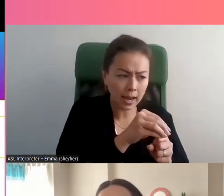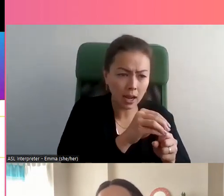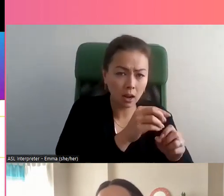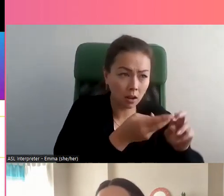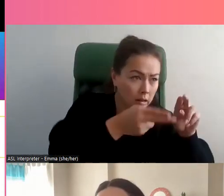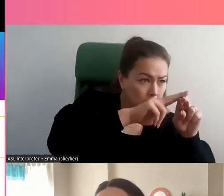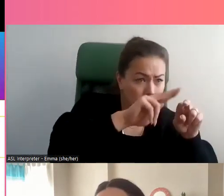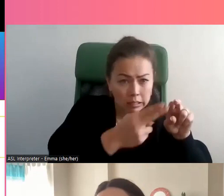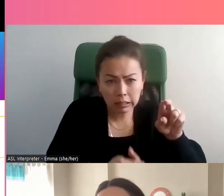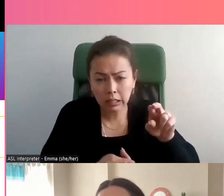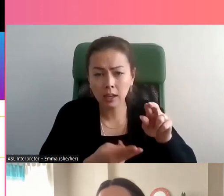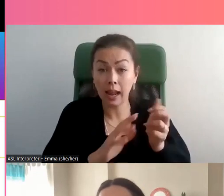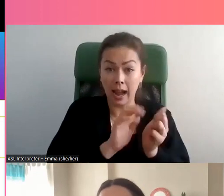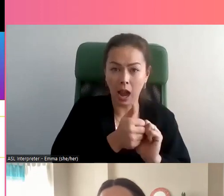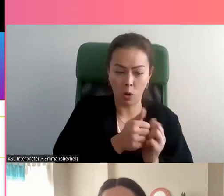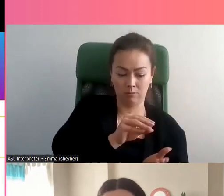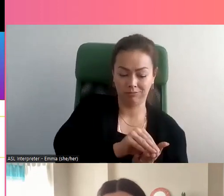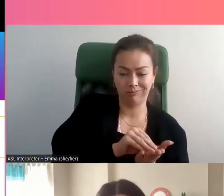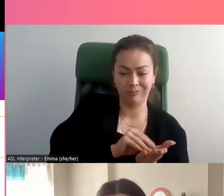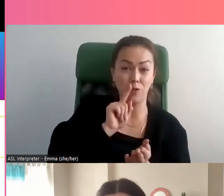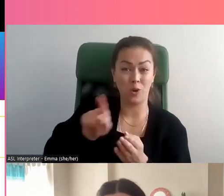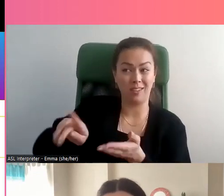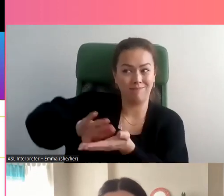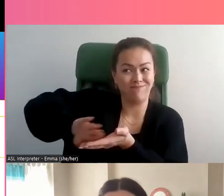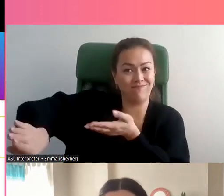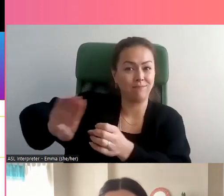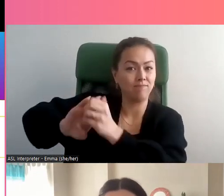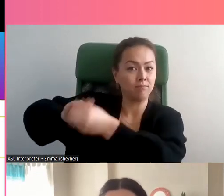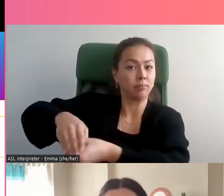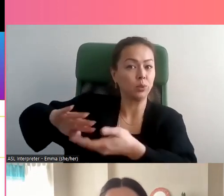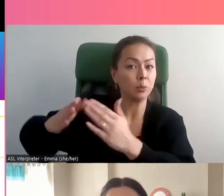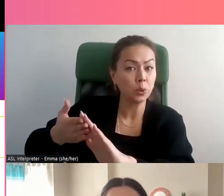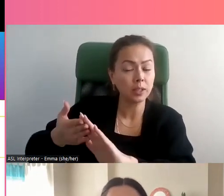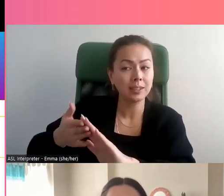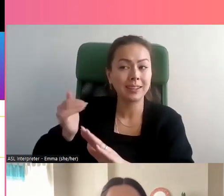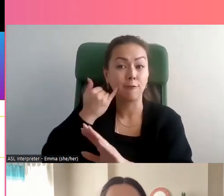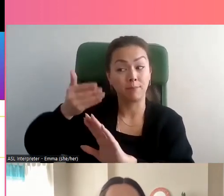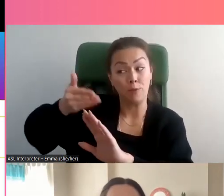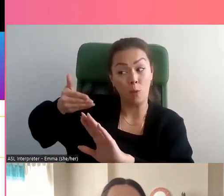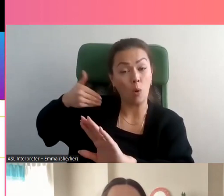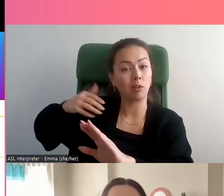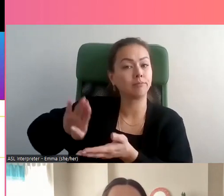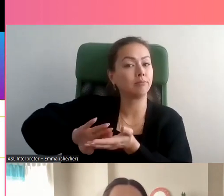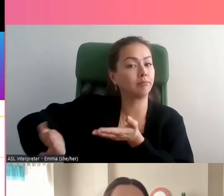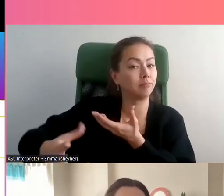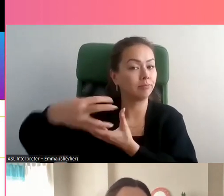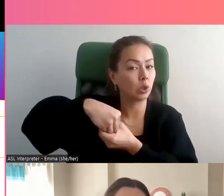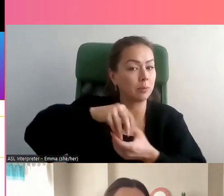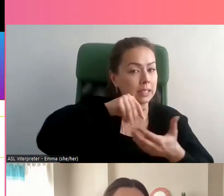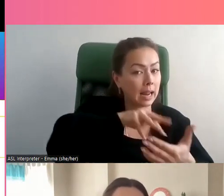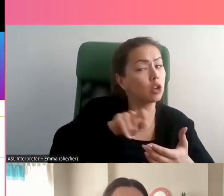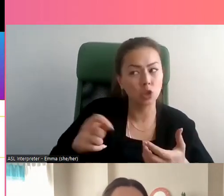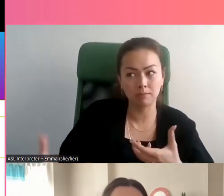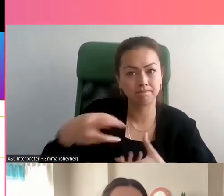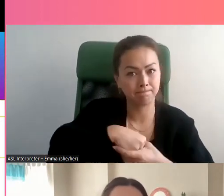au Canada et de documenter les impacts sur les groupes marginalisés qui sont largement exclus de ces études. Nous